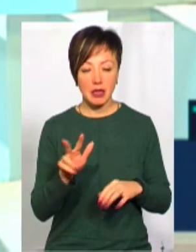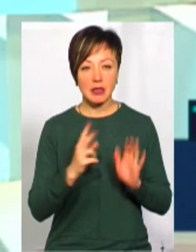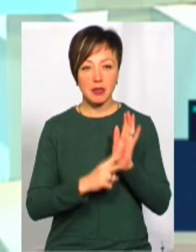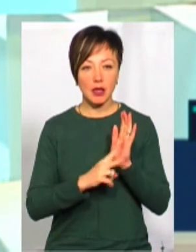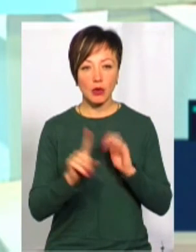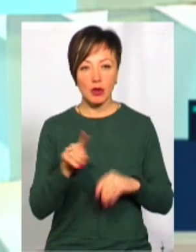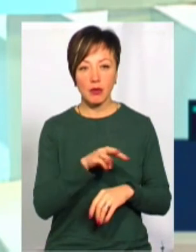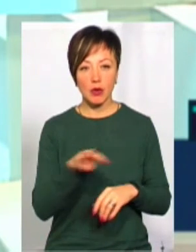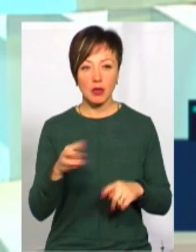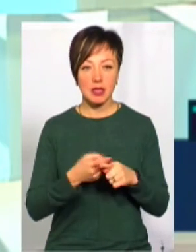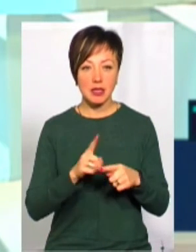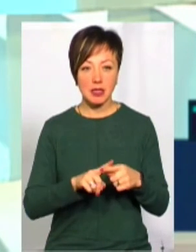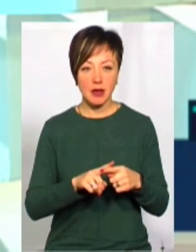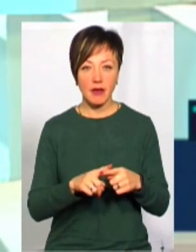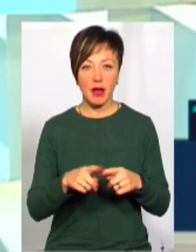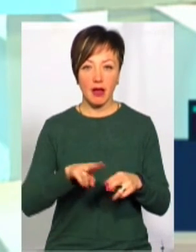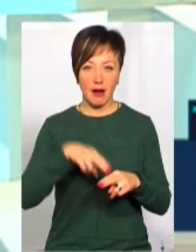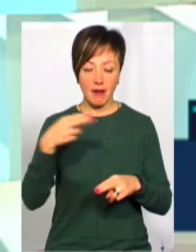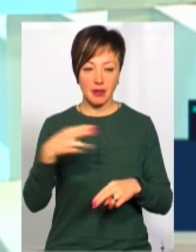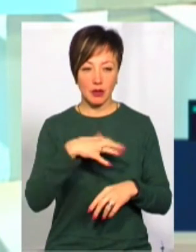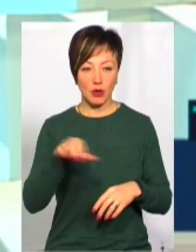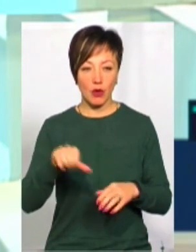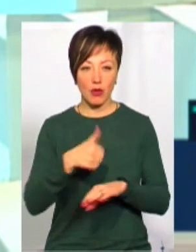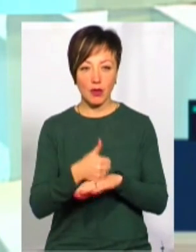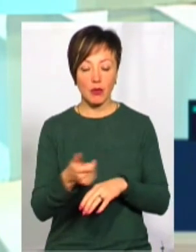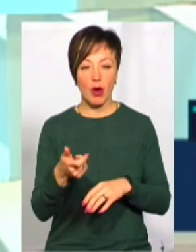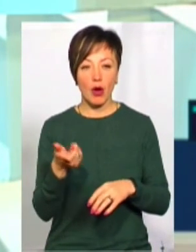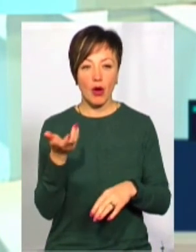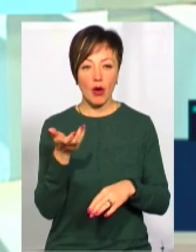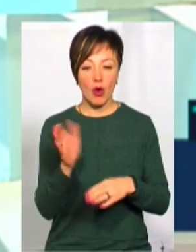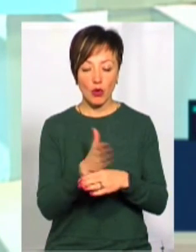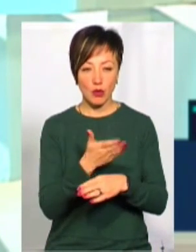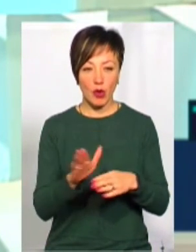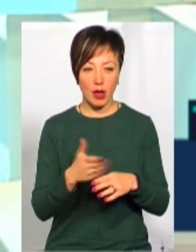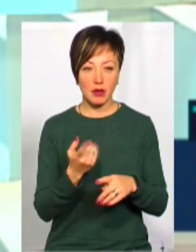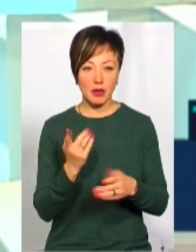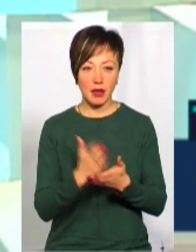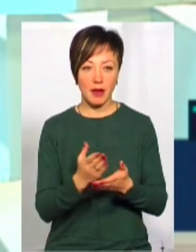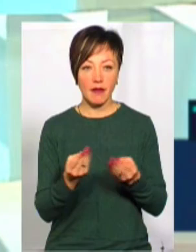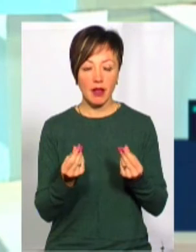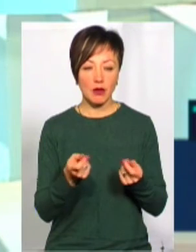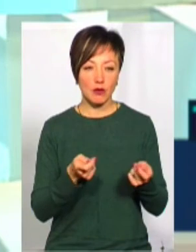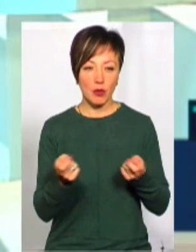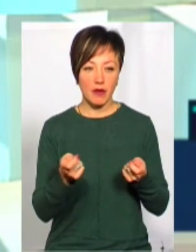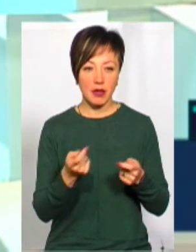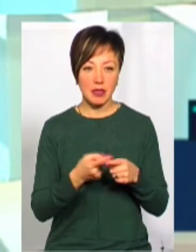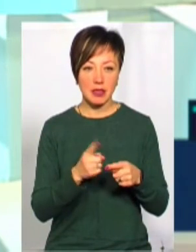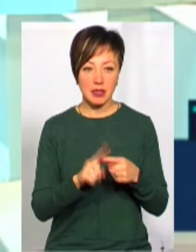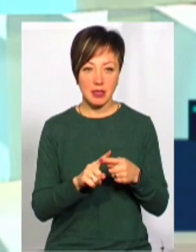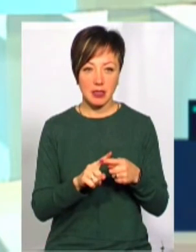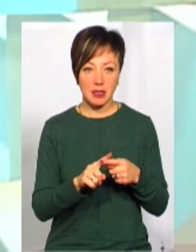71 мільйон – це є реверсна дотація, де головним розпорядником по даному напрямку є фінансове управління. Тобто,